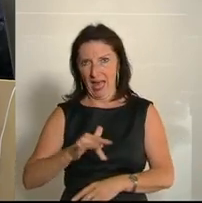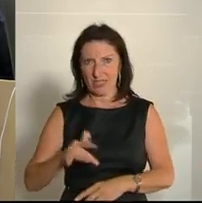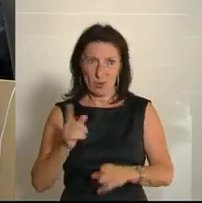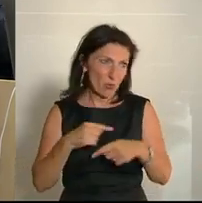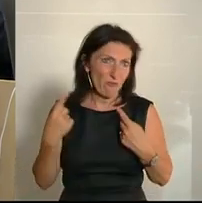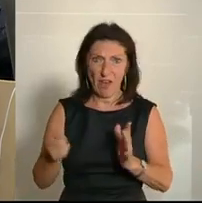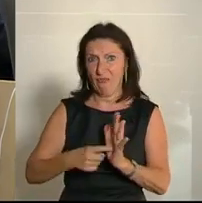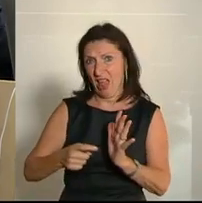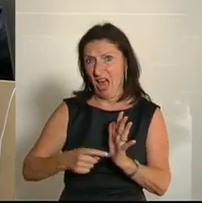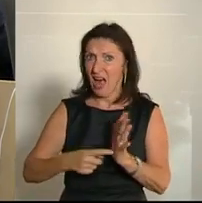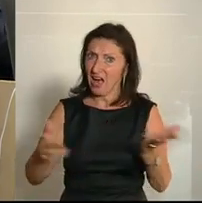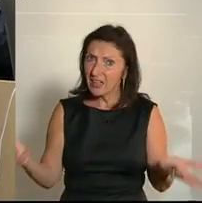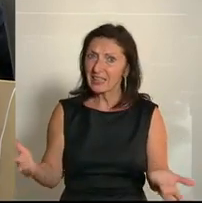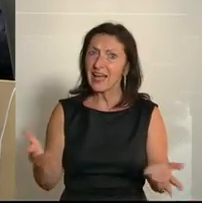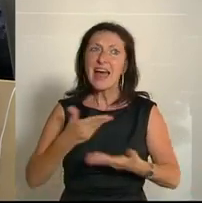fordern.